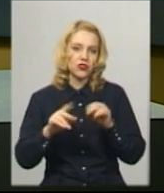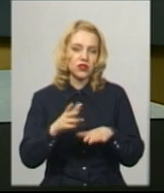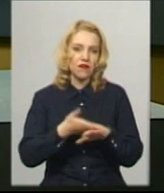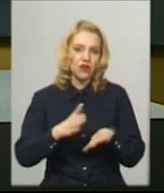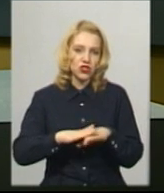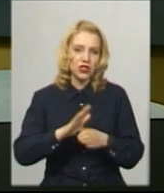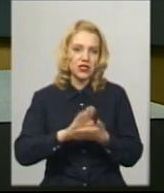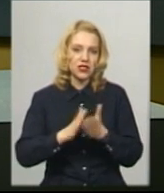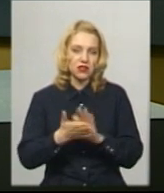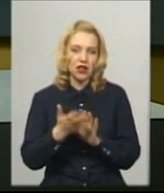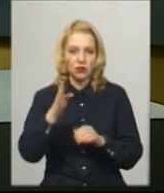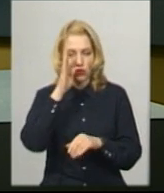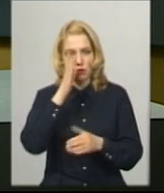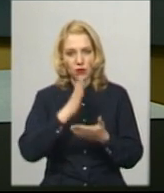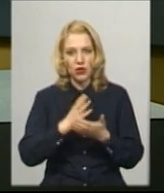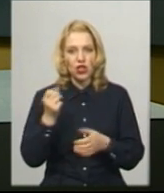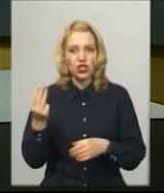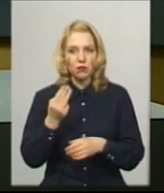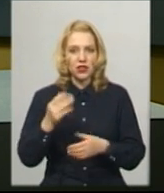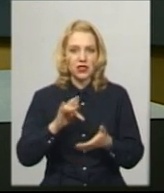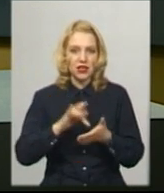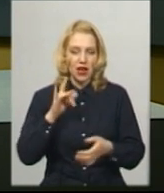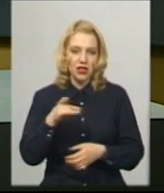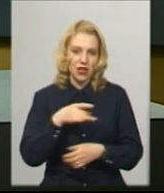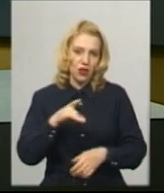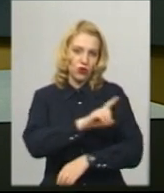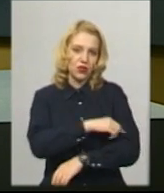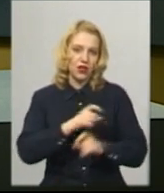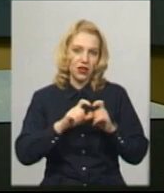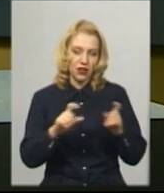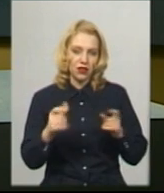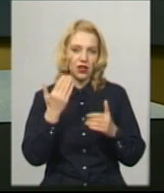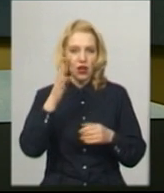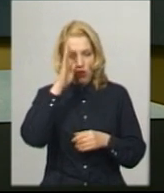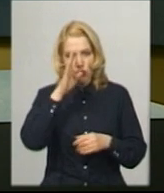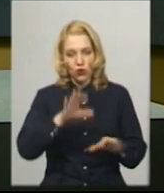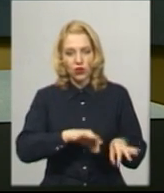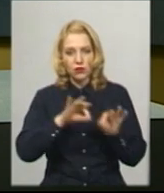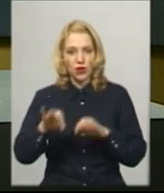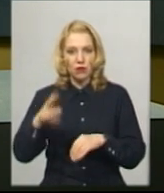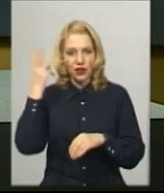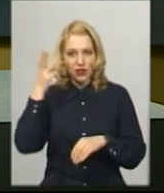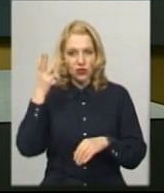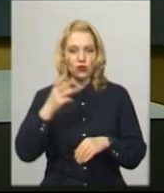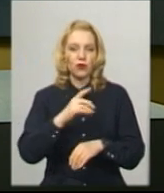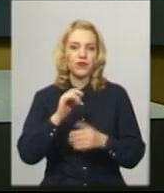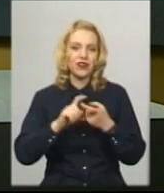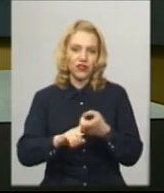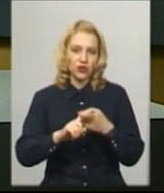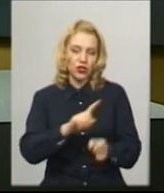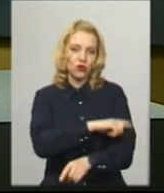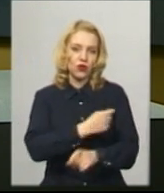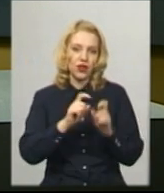Чоловік перебуває на лікуванні у Шепетівській центральній районі лікарні. Його транспортування у Хмельницьку інфекційну лікарню наразі